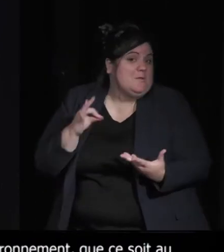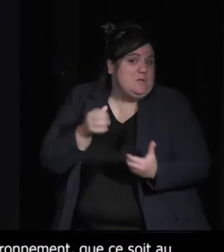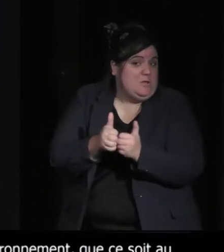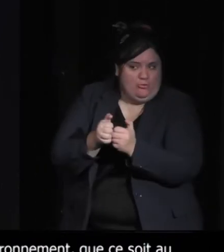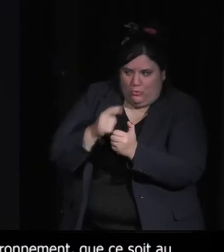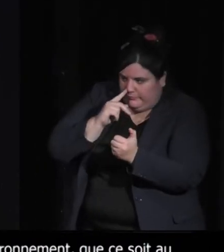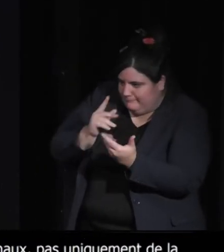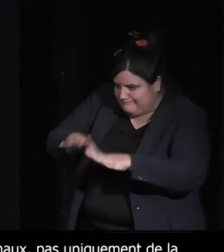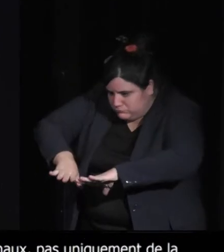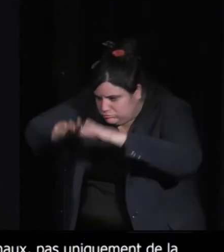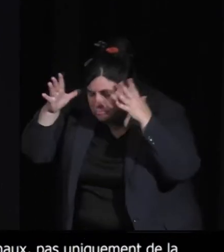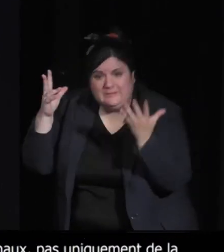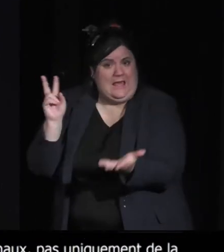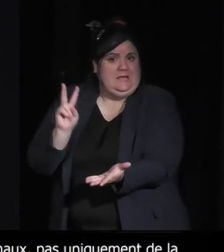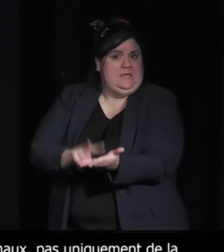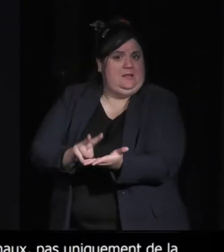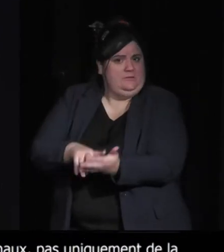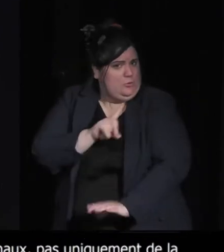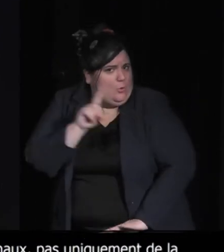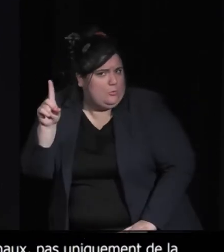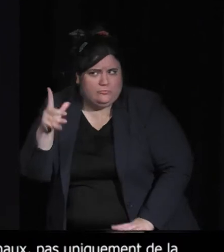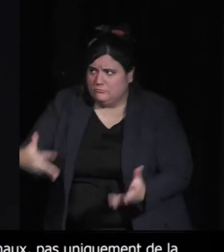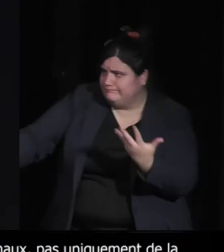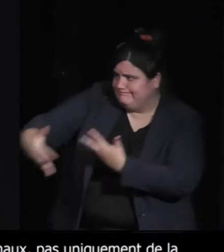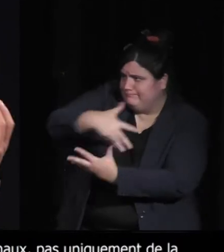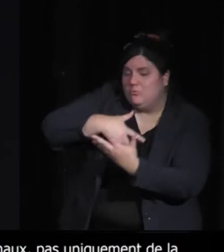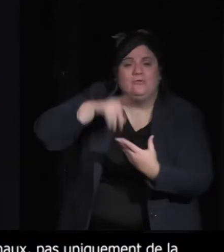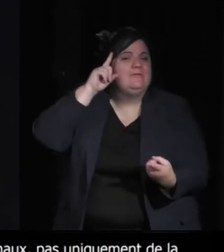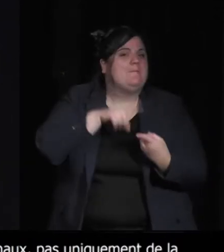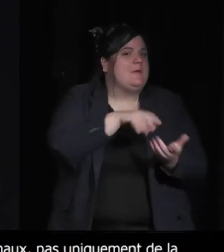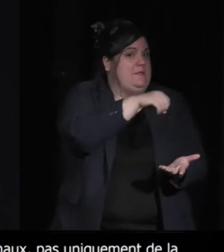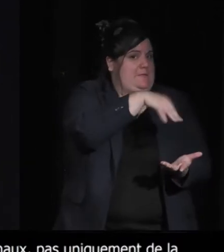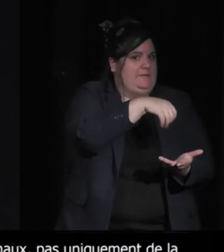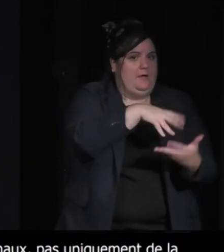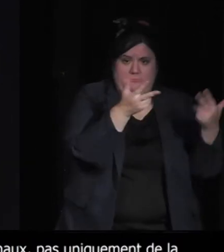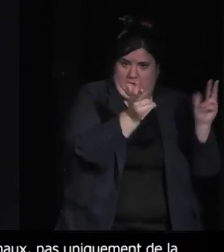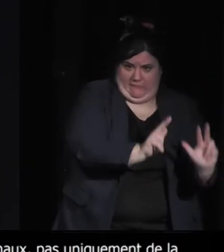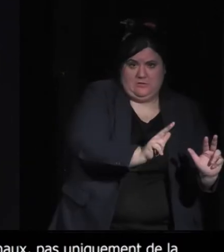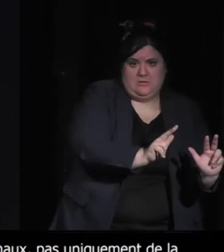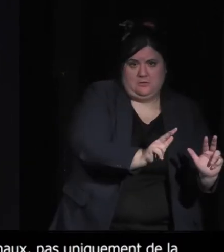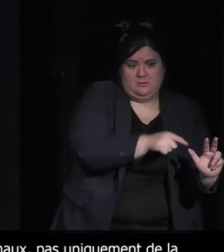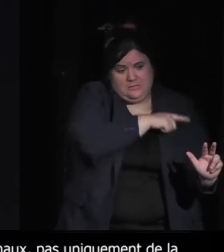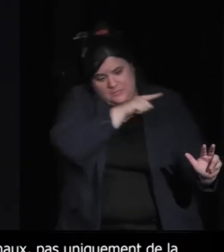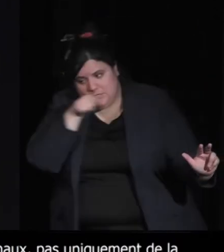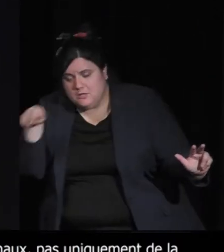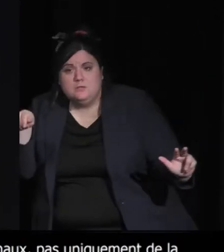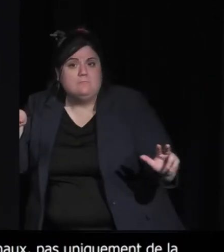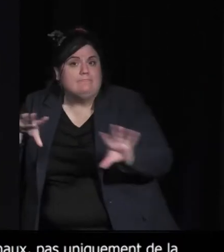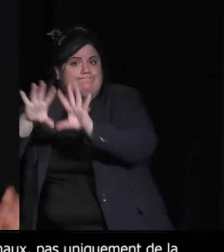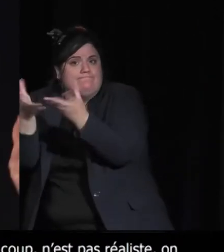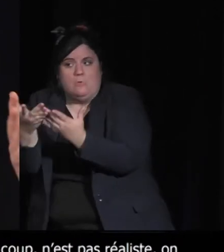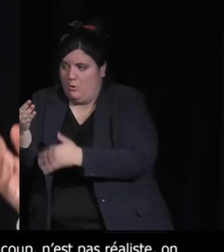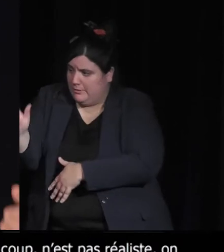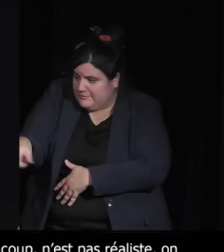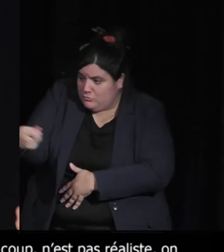qu'il est surréaliste puisque c'est un univers qui est hybride entre le monde de la data et un univers naturel.